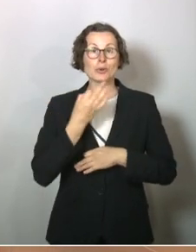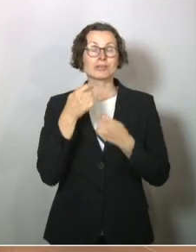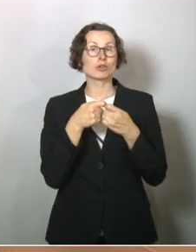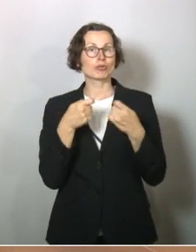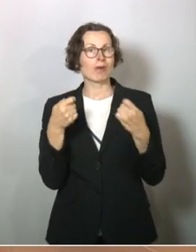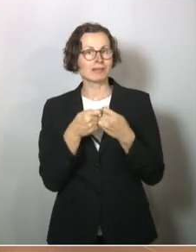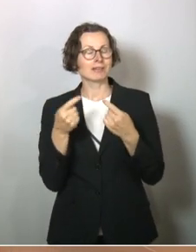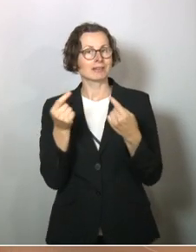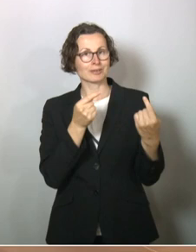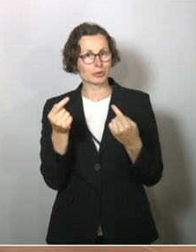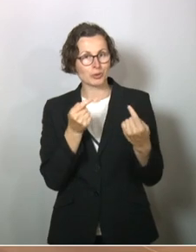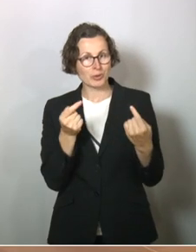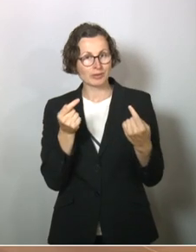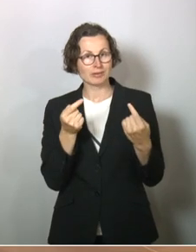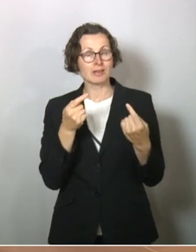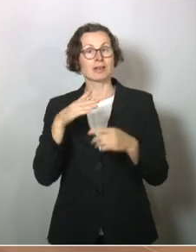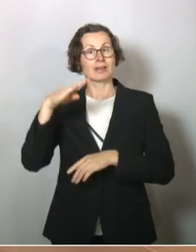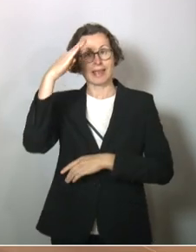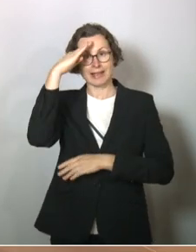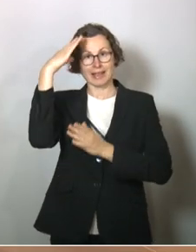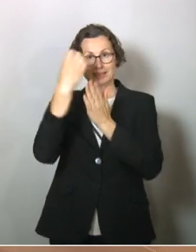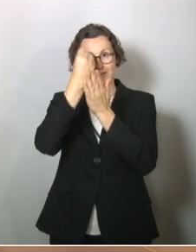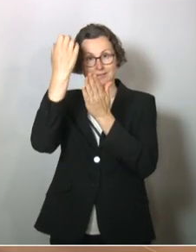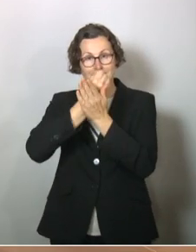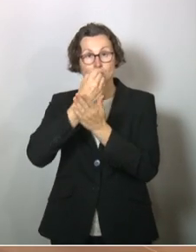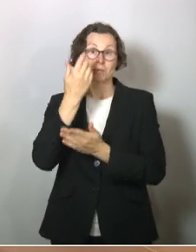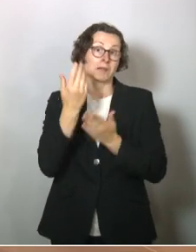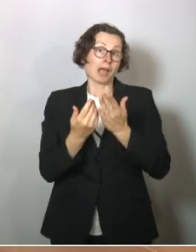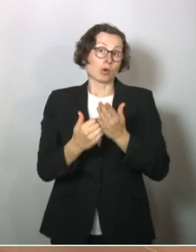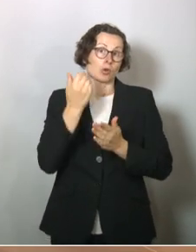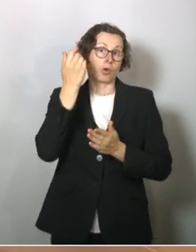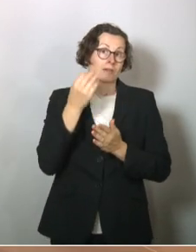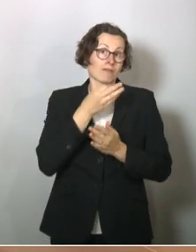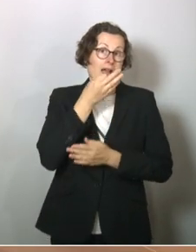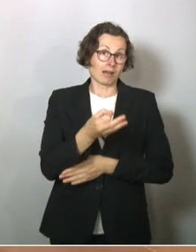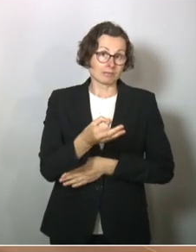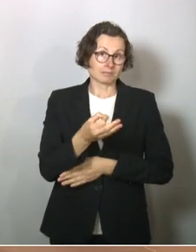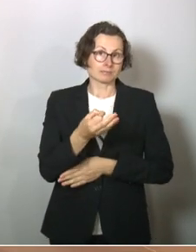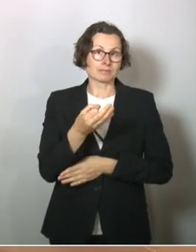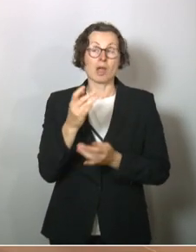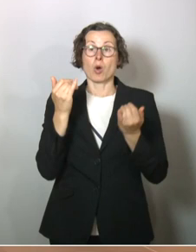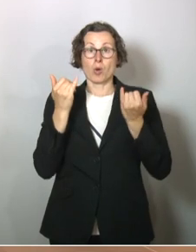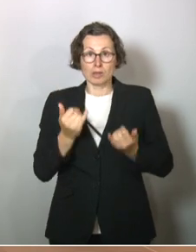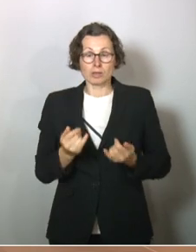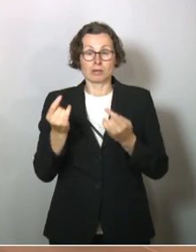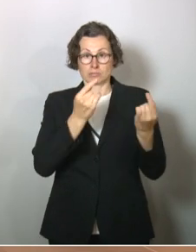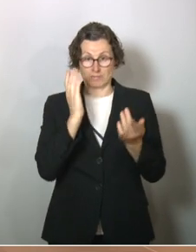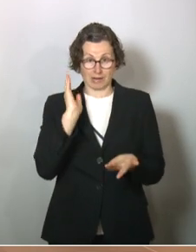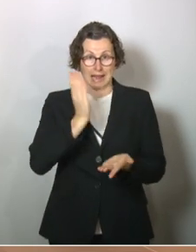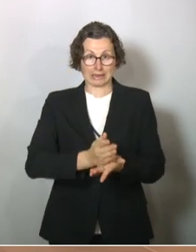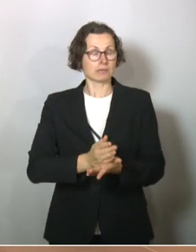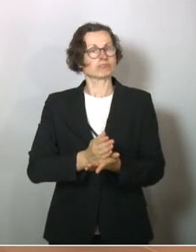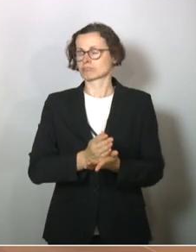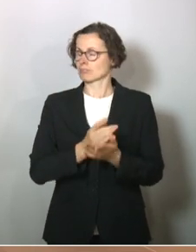Diskussionen, Erkenntniszuwachs und vielleicht neue Fragestellungen. Es ist auf gar keinen Fall heute ein Endpunkt, sondern es ist der